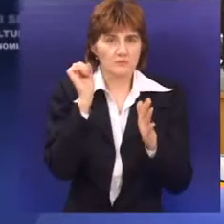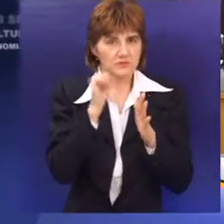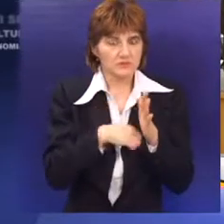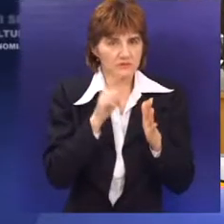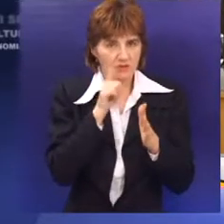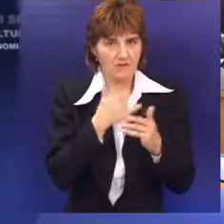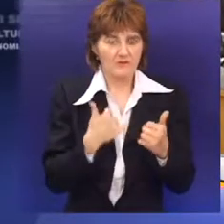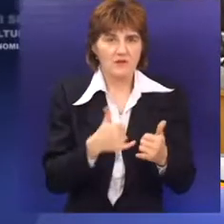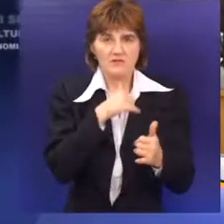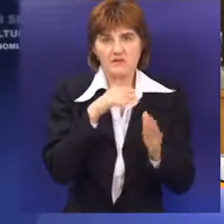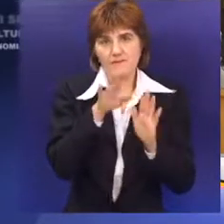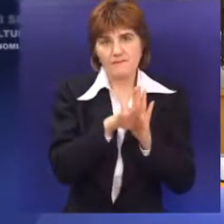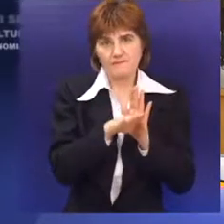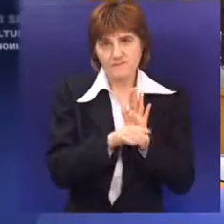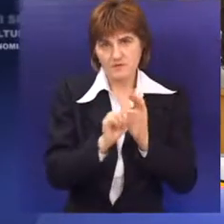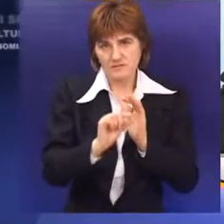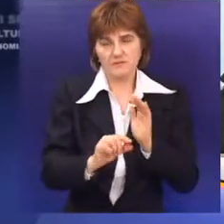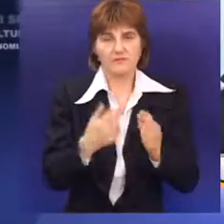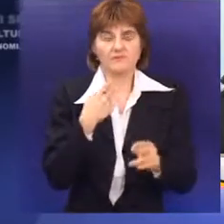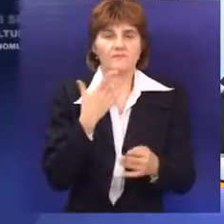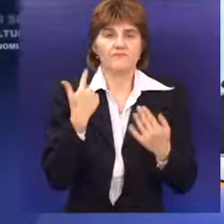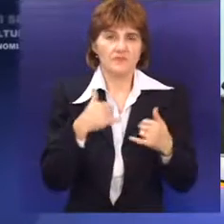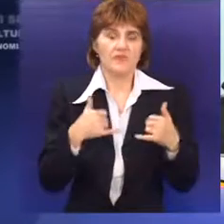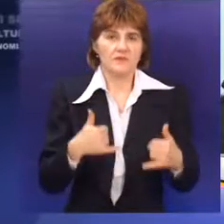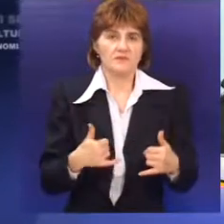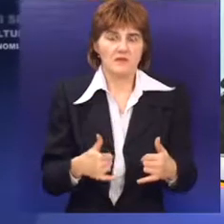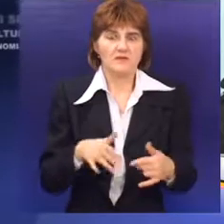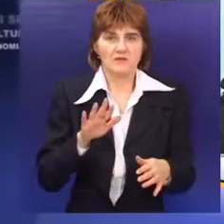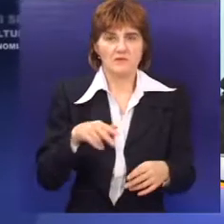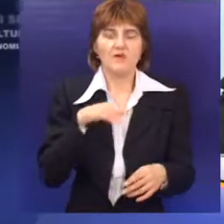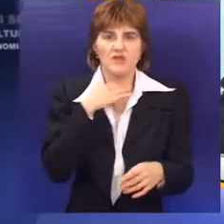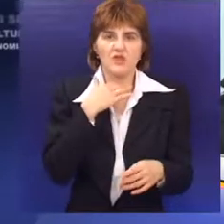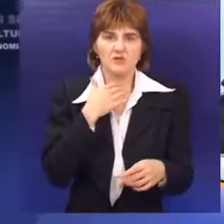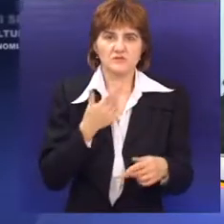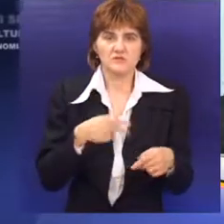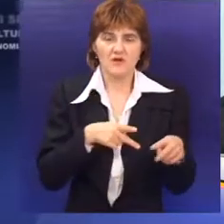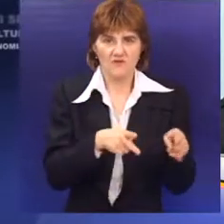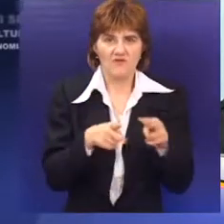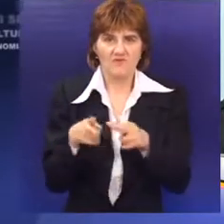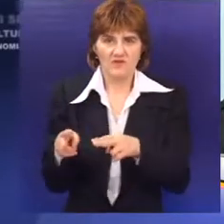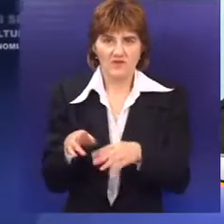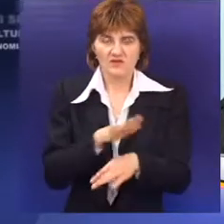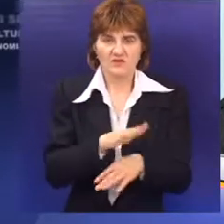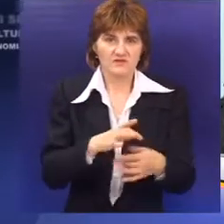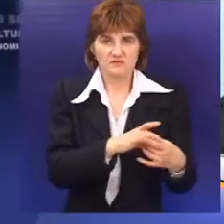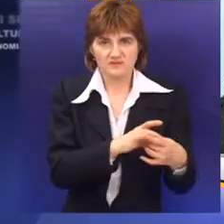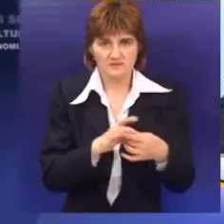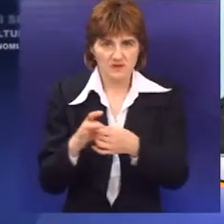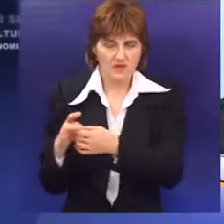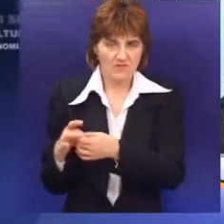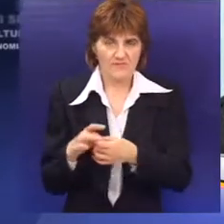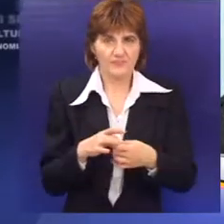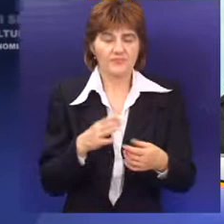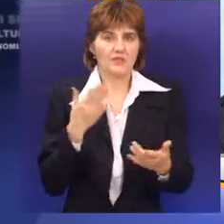to je vrlo smanjeno i suzbijeno je nasilje. Pa kod nas u školi ima dosta vređanja i to su obično